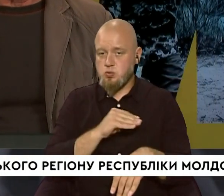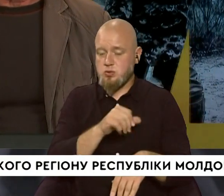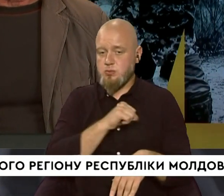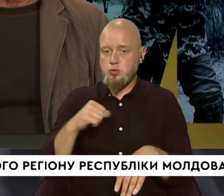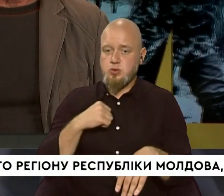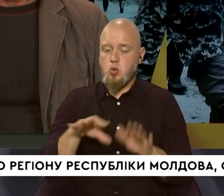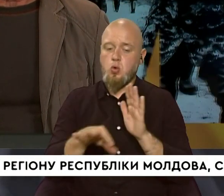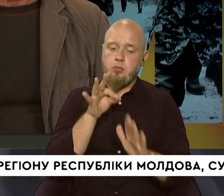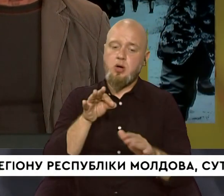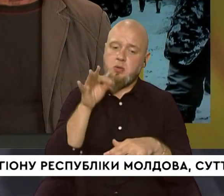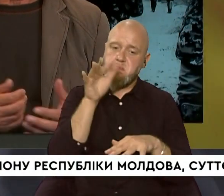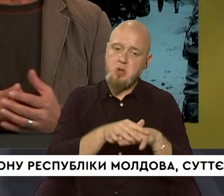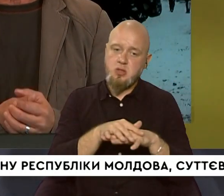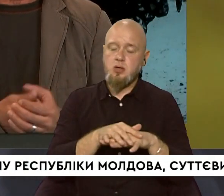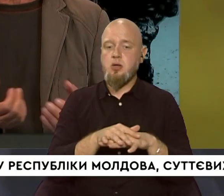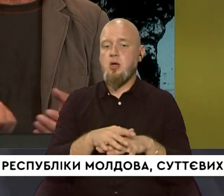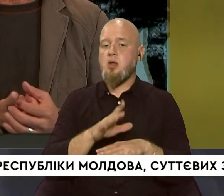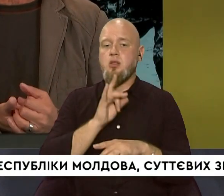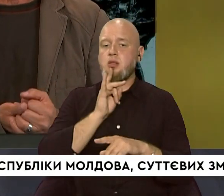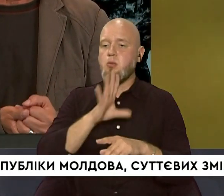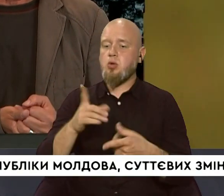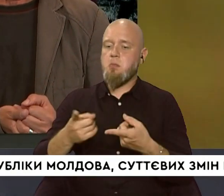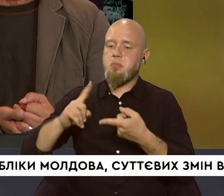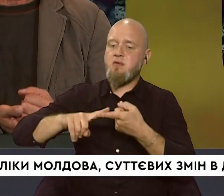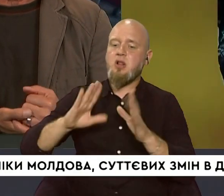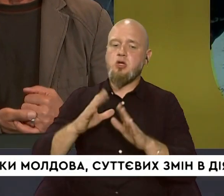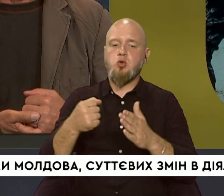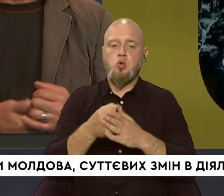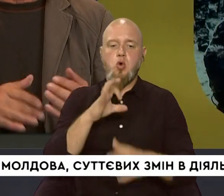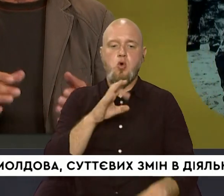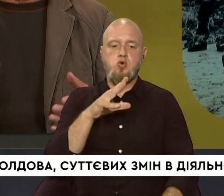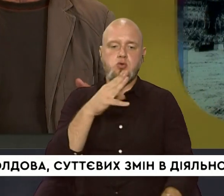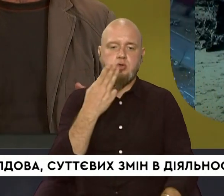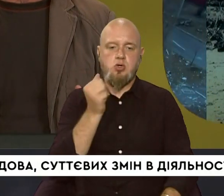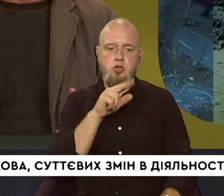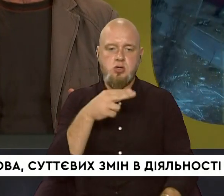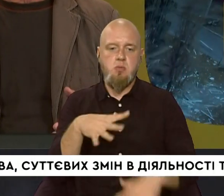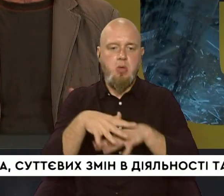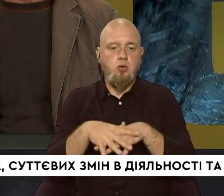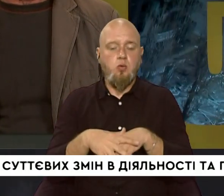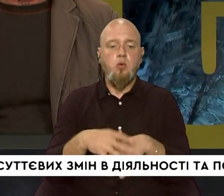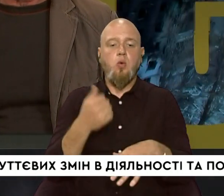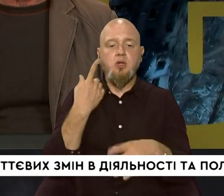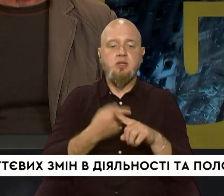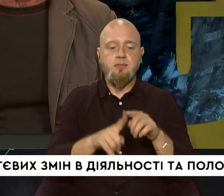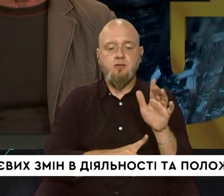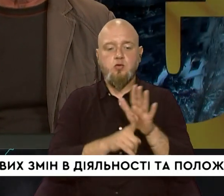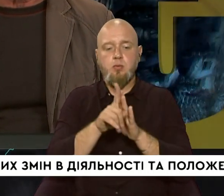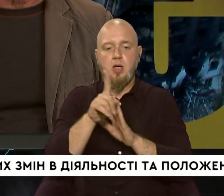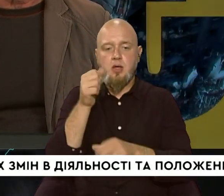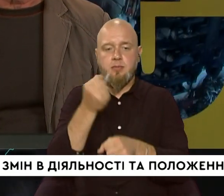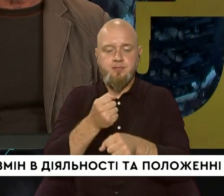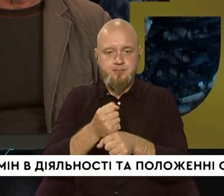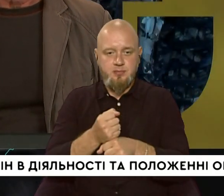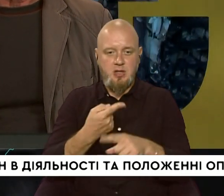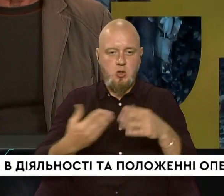самостійно обирати банк, а не бути прив'язаними лише до Ощадбанку. Коли це вже вступає в